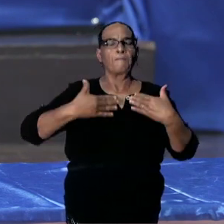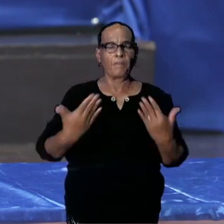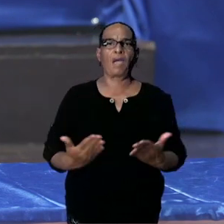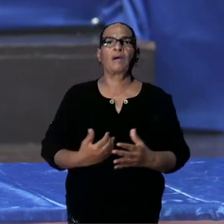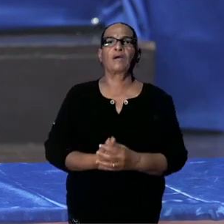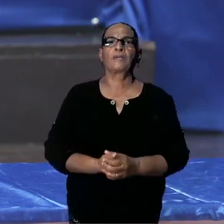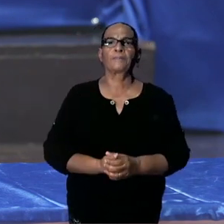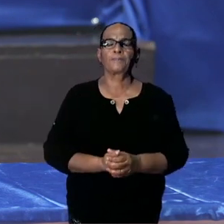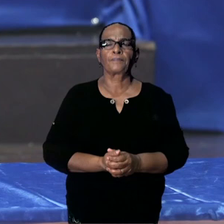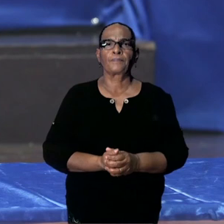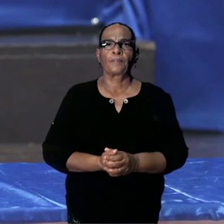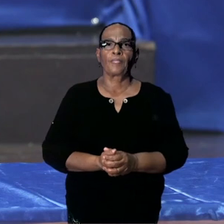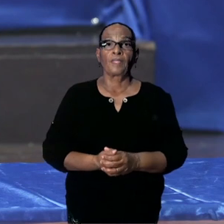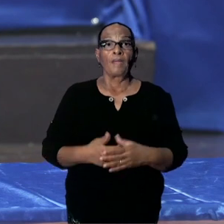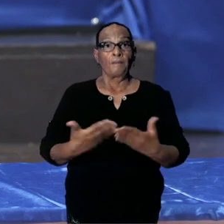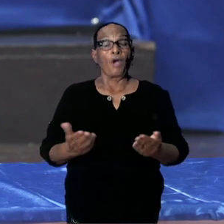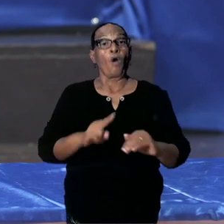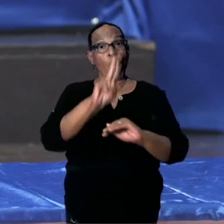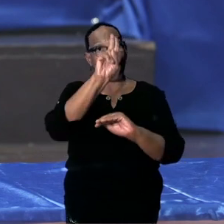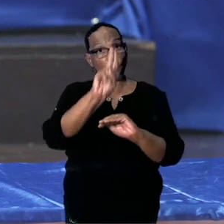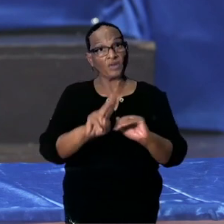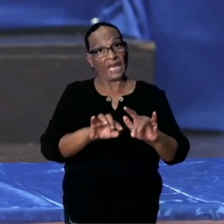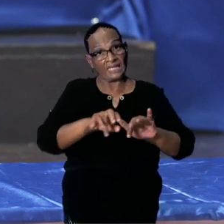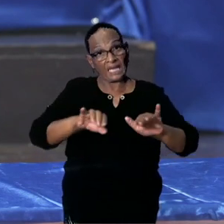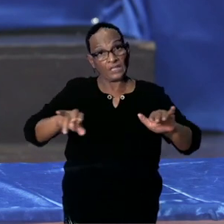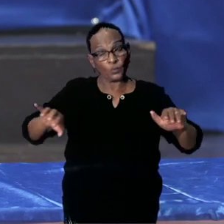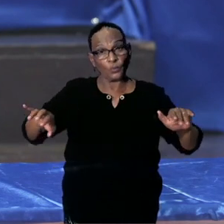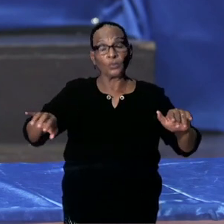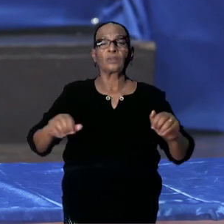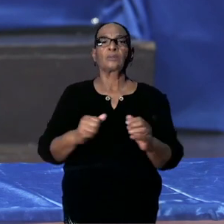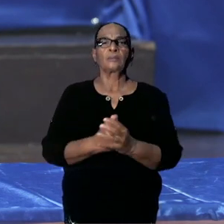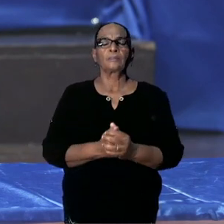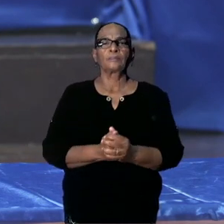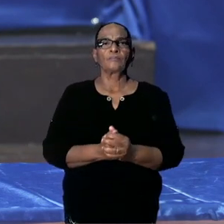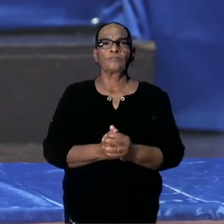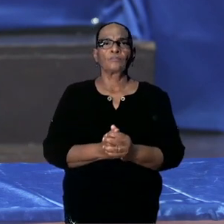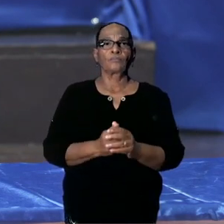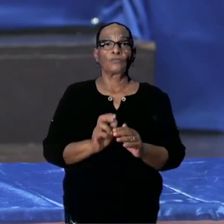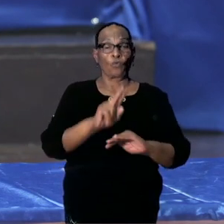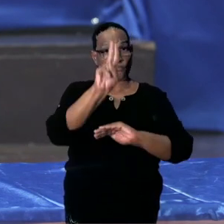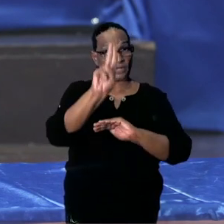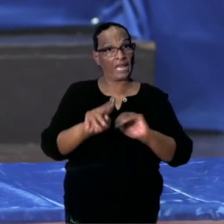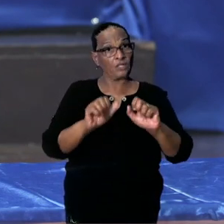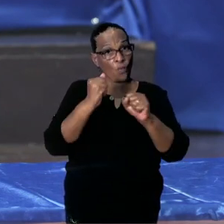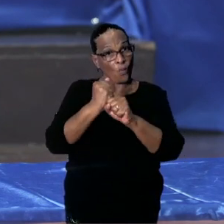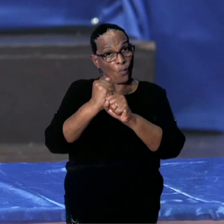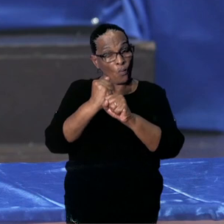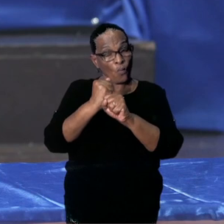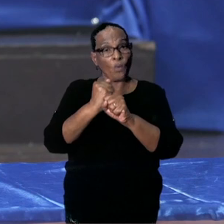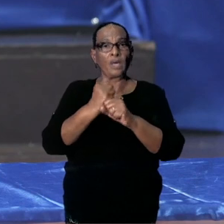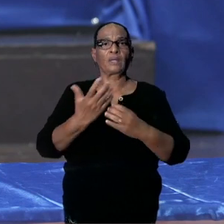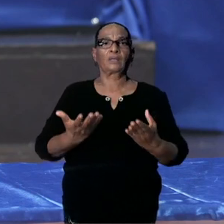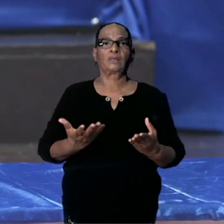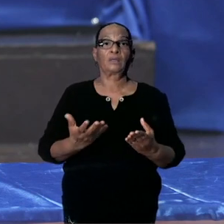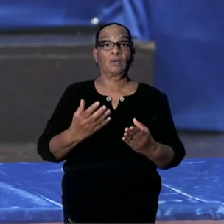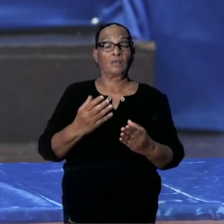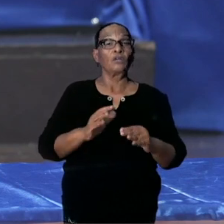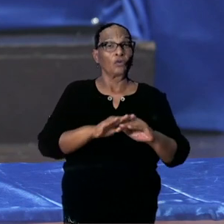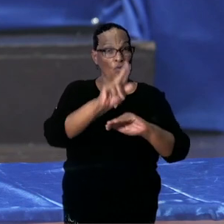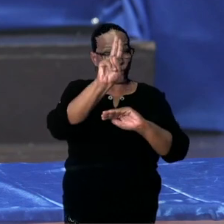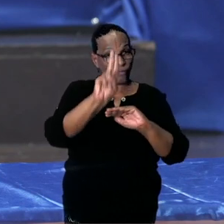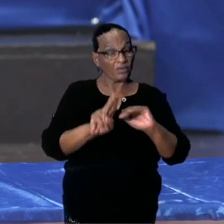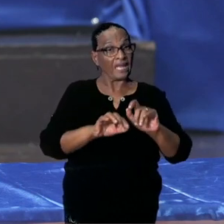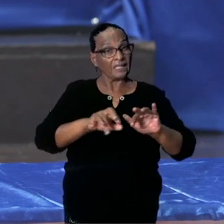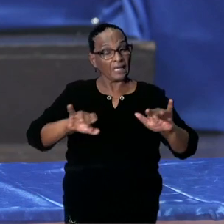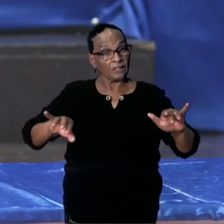Met betrekking tot de overheidskantoren worden voor de overheidskantoren